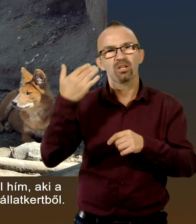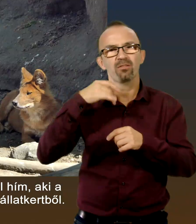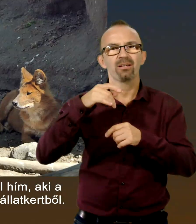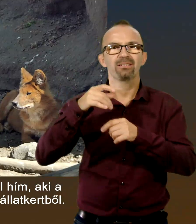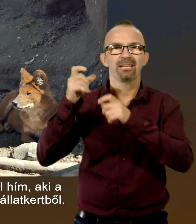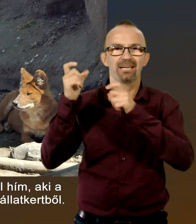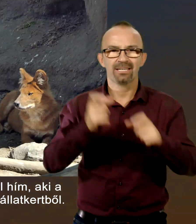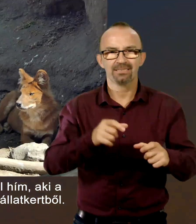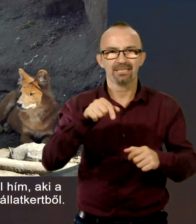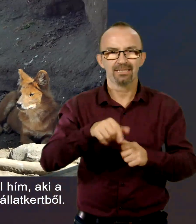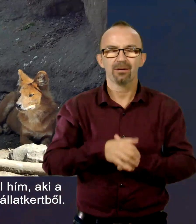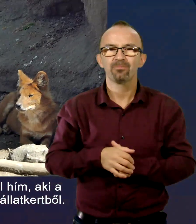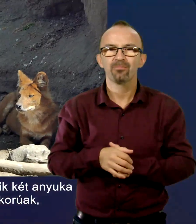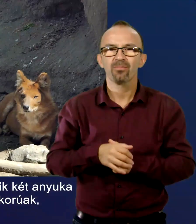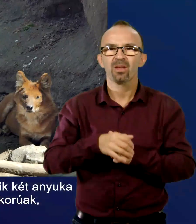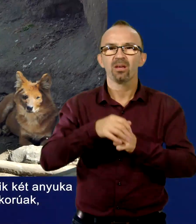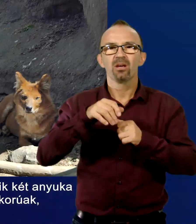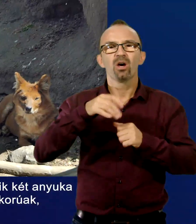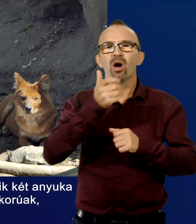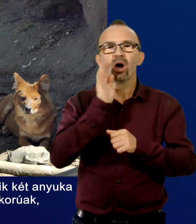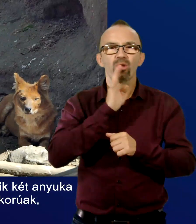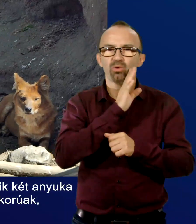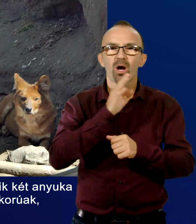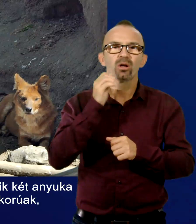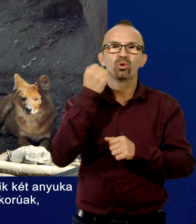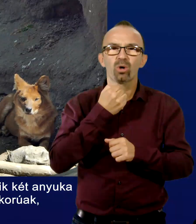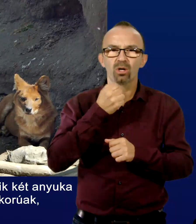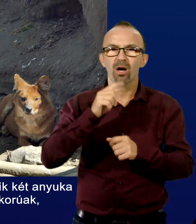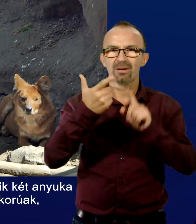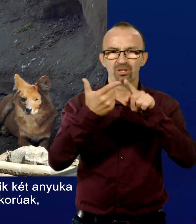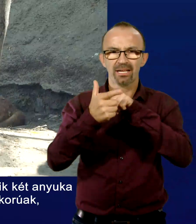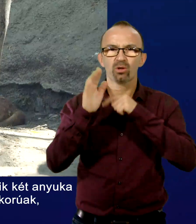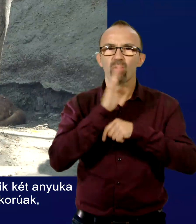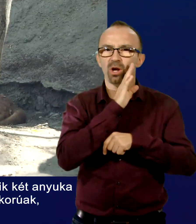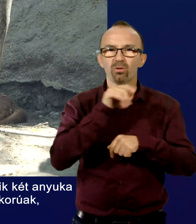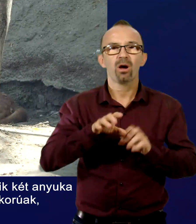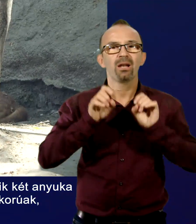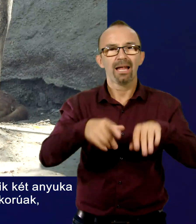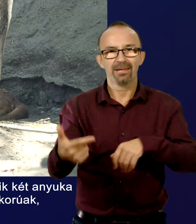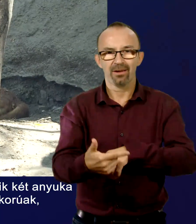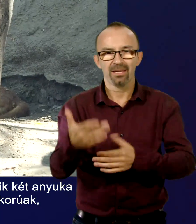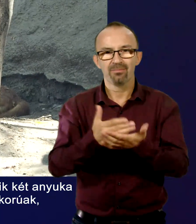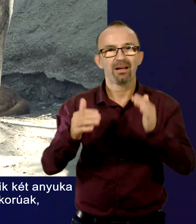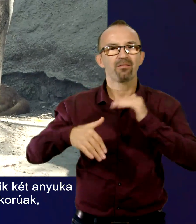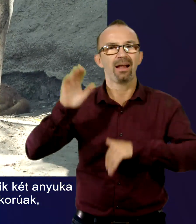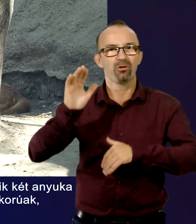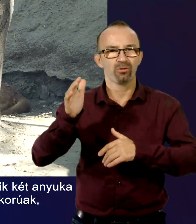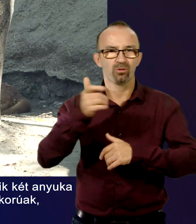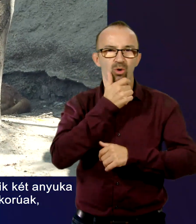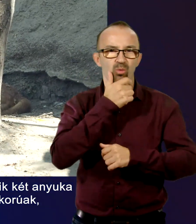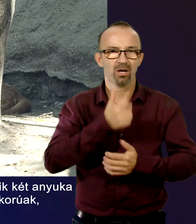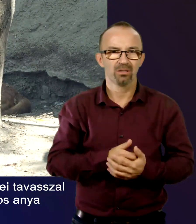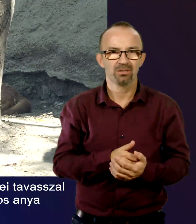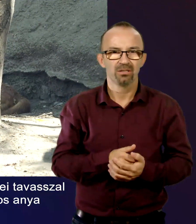tavalyi évben érkezett a Navaszti Bőszki állatkertből. A legidősebb anyuka a Dorka, és a másik két anyuka pedig az ő lányai, akik már felnőtt